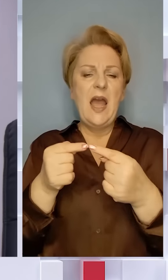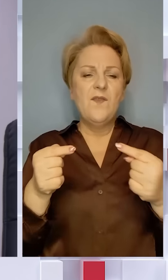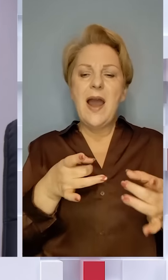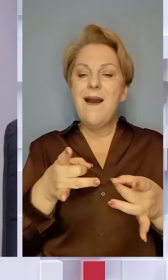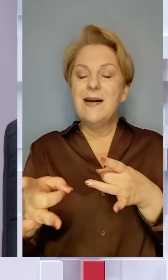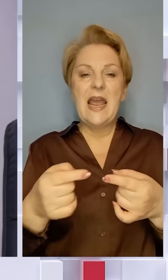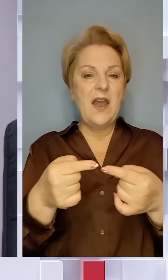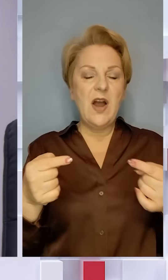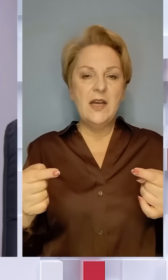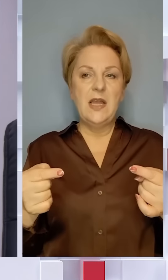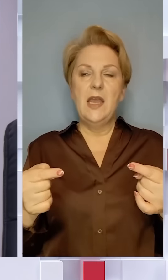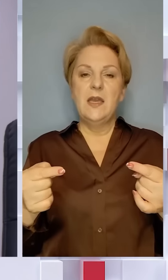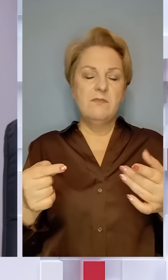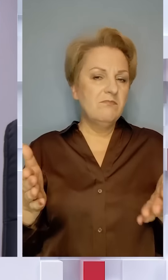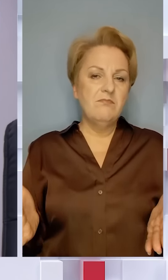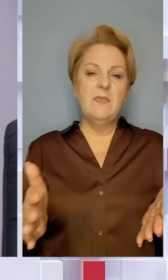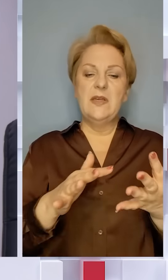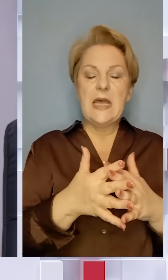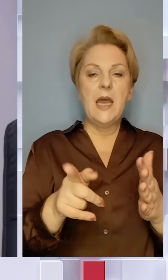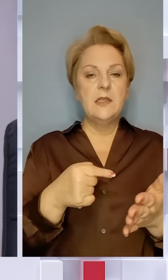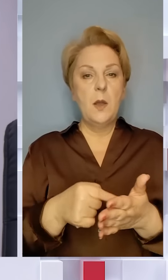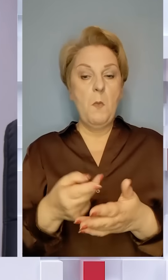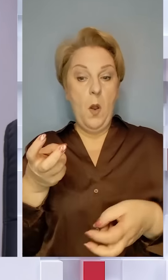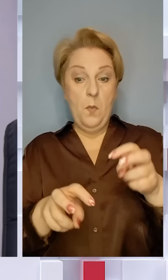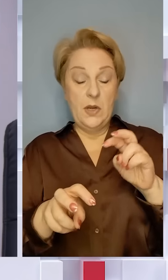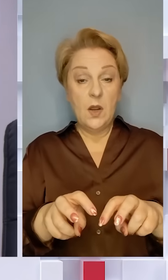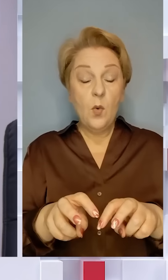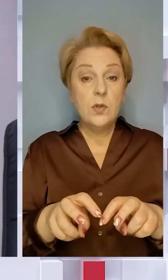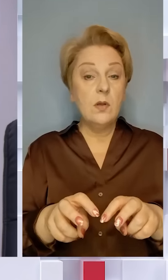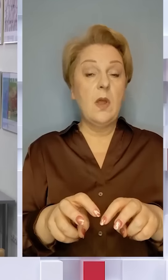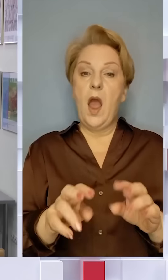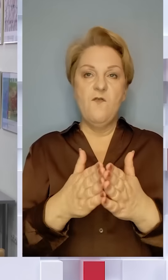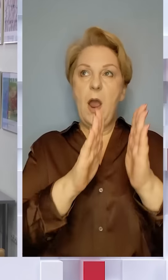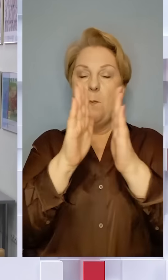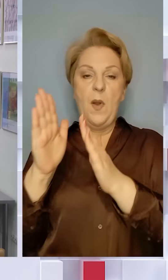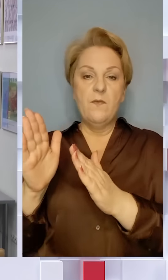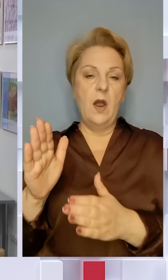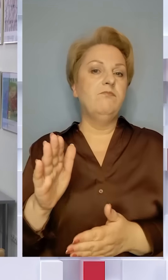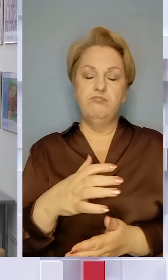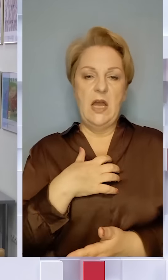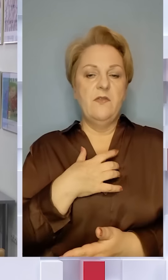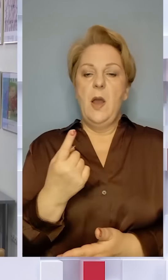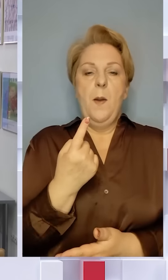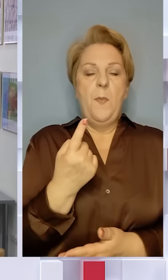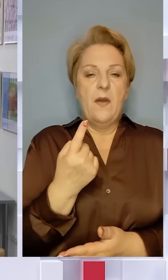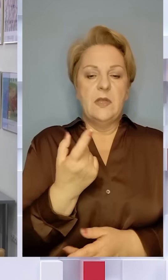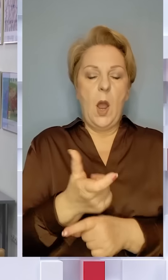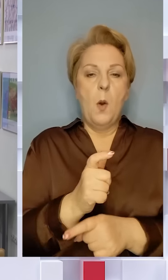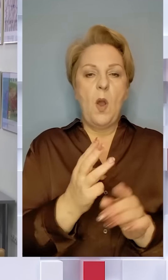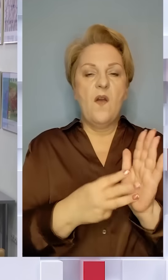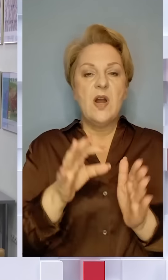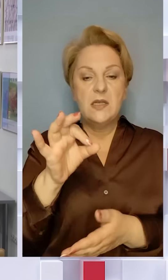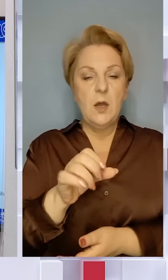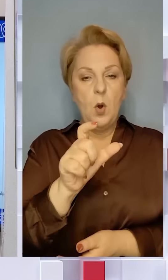регіонах, в різних бібліотеках, як сільських, так і міських, приходять бібліотеки? І тут найважливіша для нас цифра, звісно, перша. Понад 70